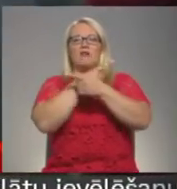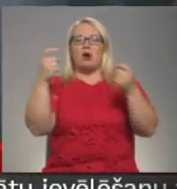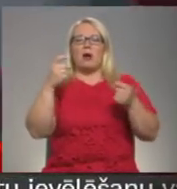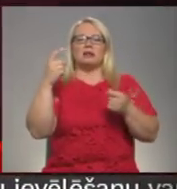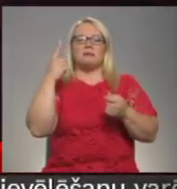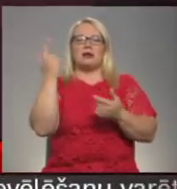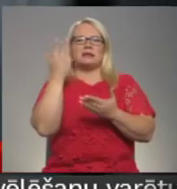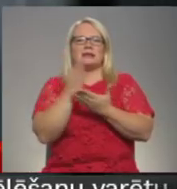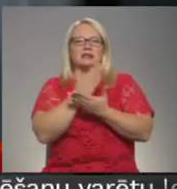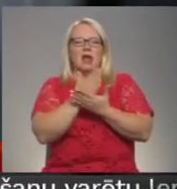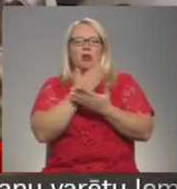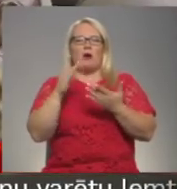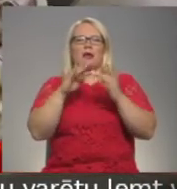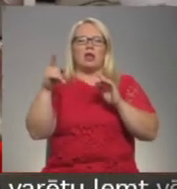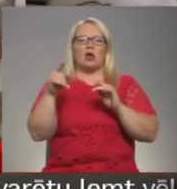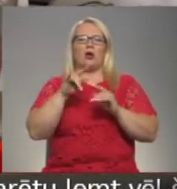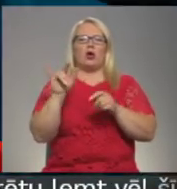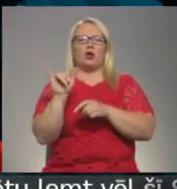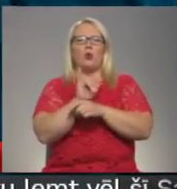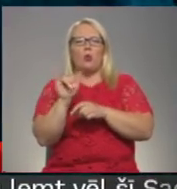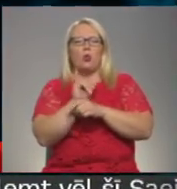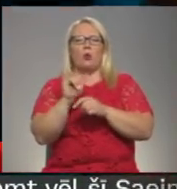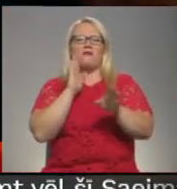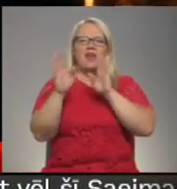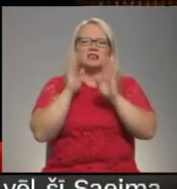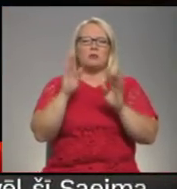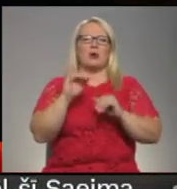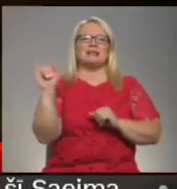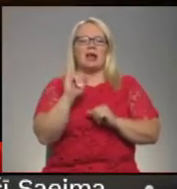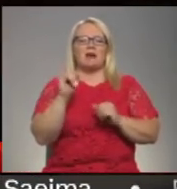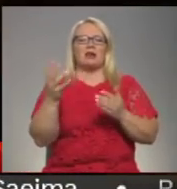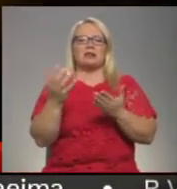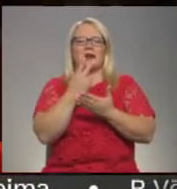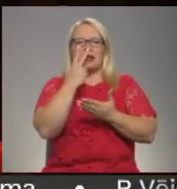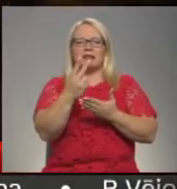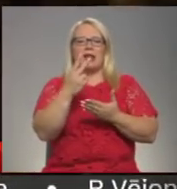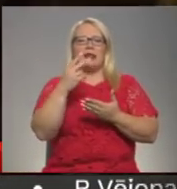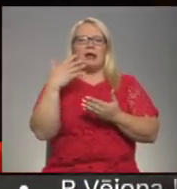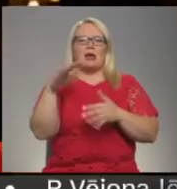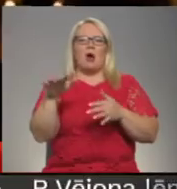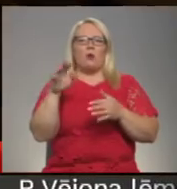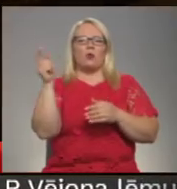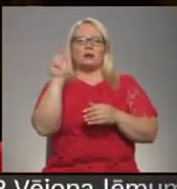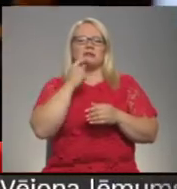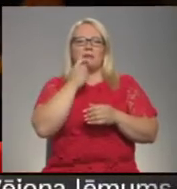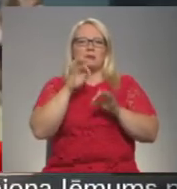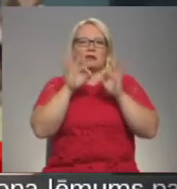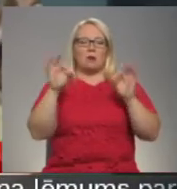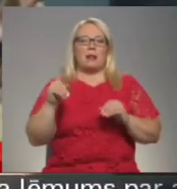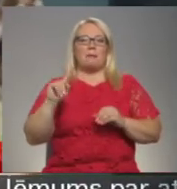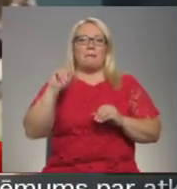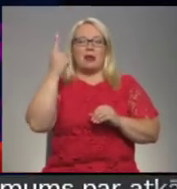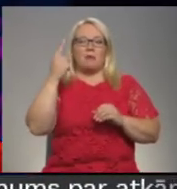sociālajos medijos, YouTube, Facebook un Instagram varēs atrast jau no septembra sākuma. Pēc pirmās divas epizodas būs redzamas 21.